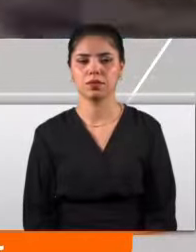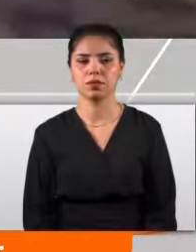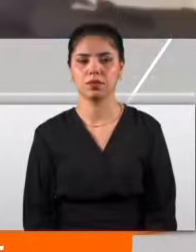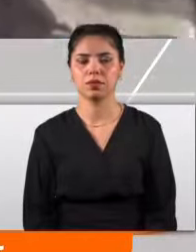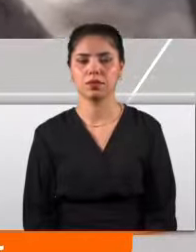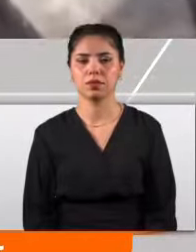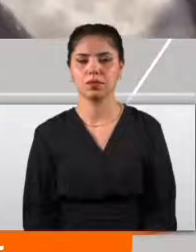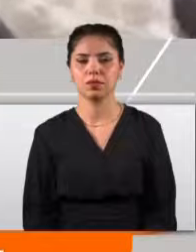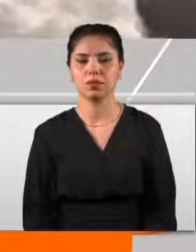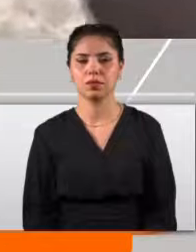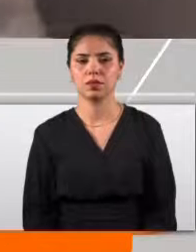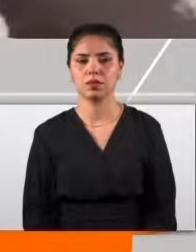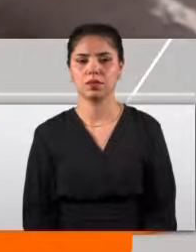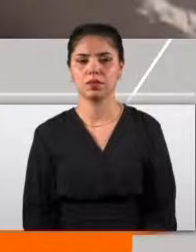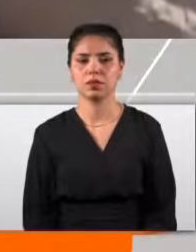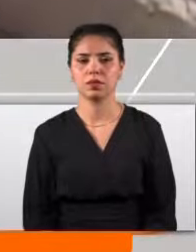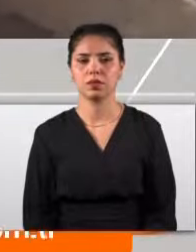bebeğimi görmeden evden çıkıyordum.